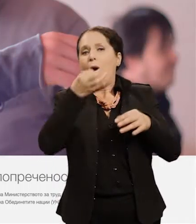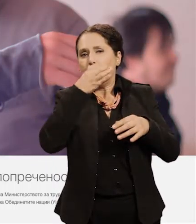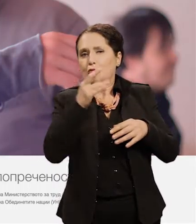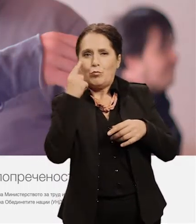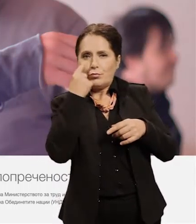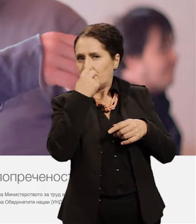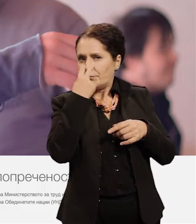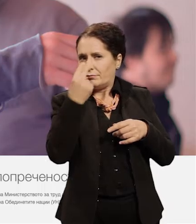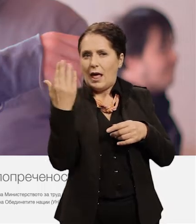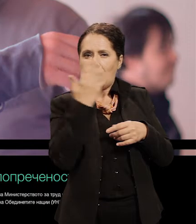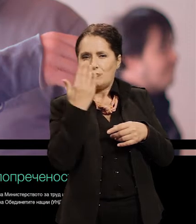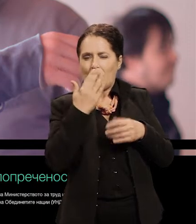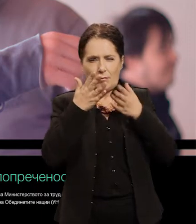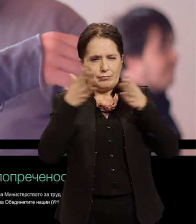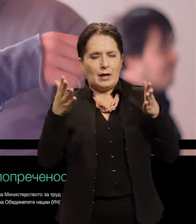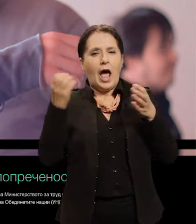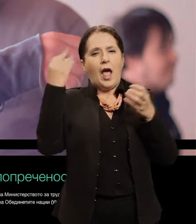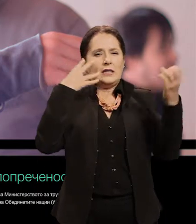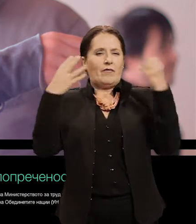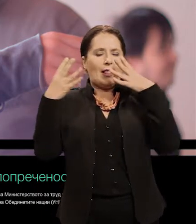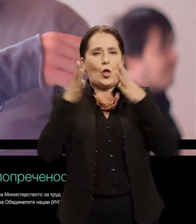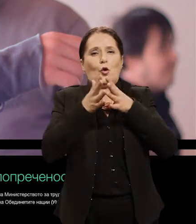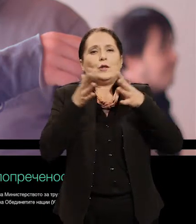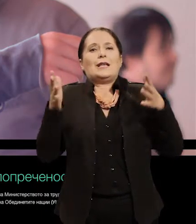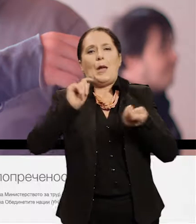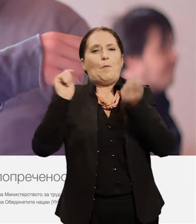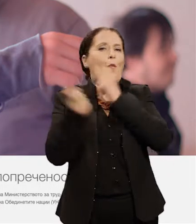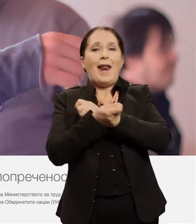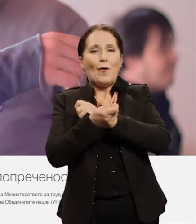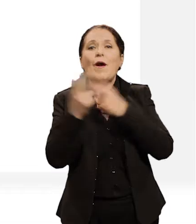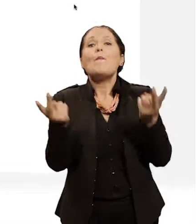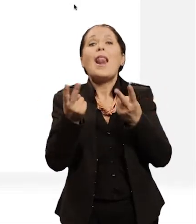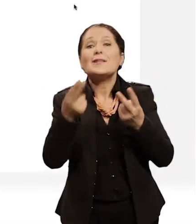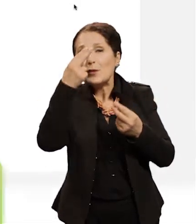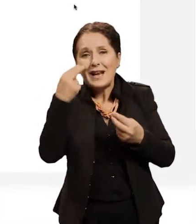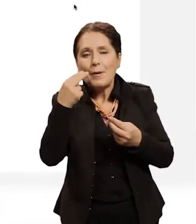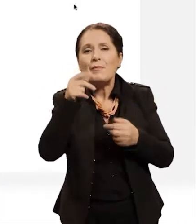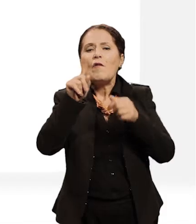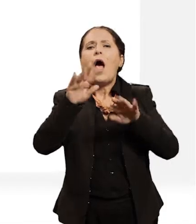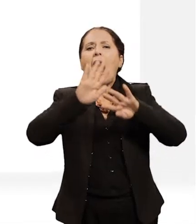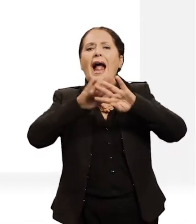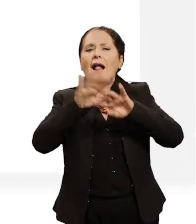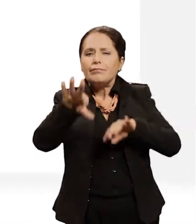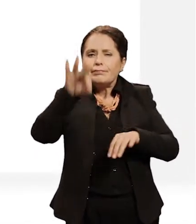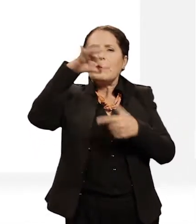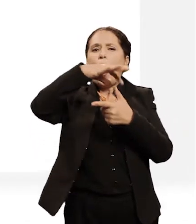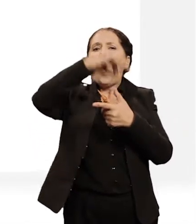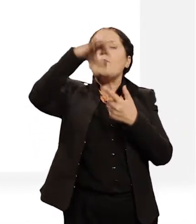Со избирање на логото «Знам дека можеш» се отвара третиот столб «Самовработување на лица со попреченост».